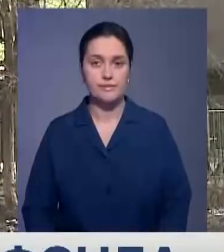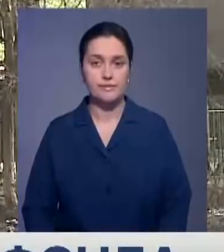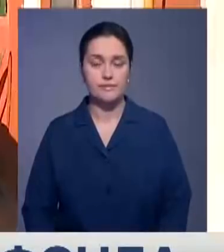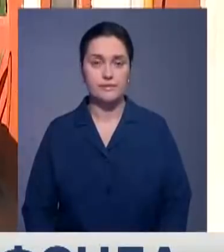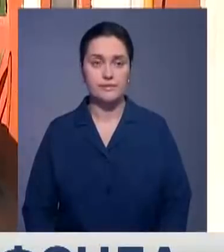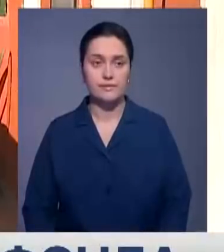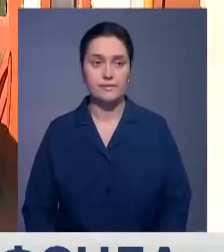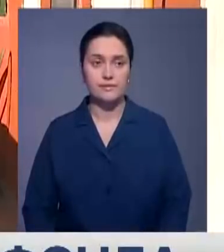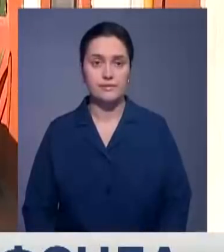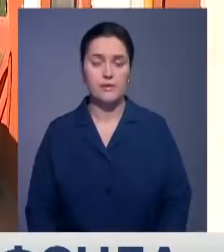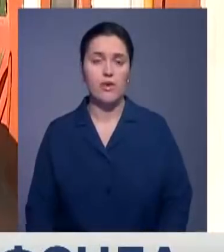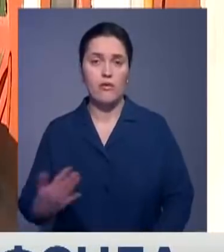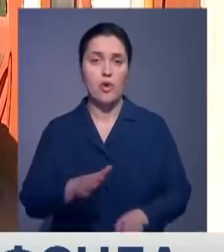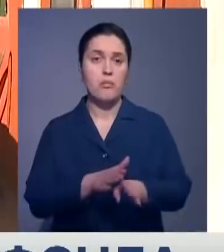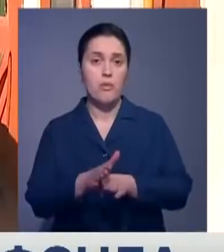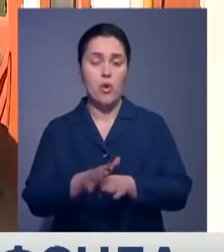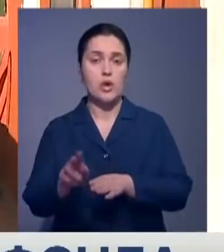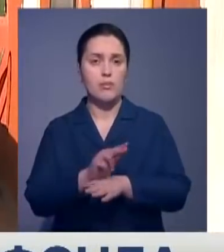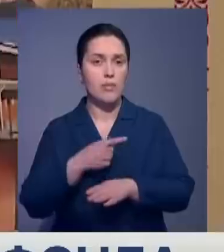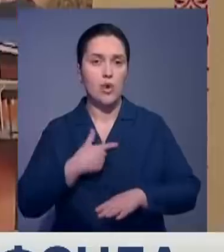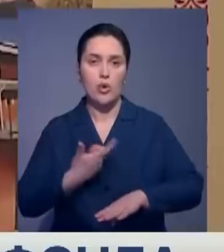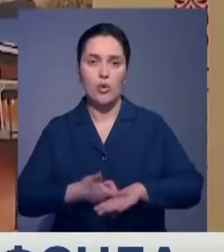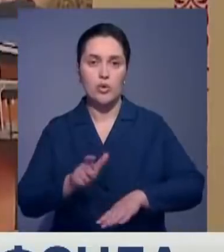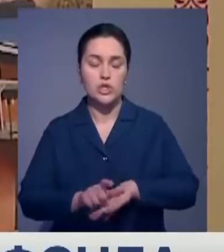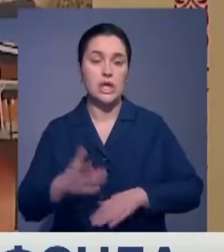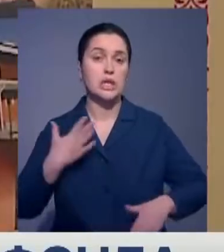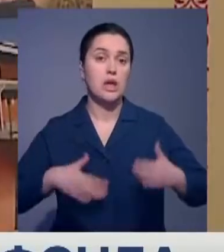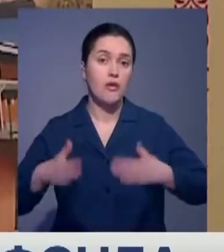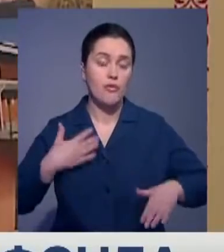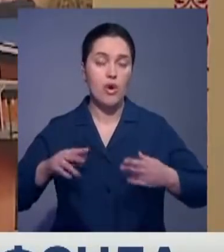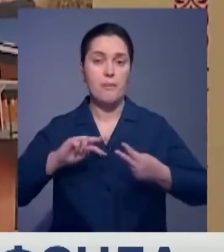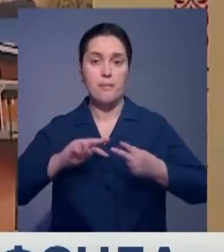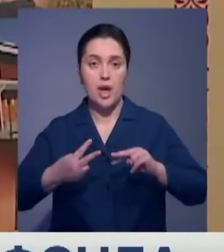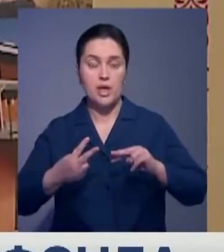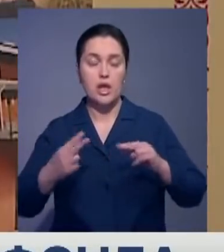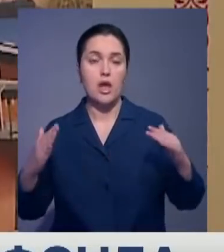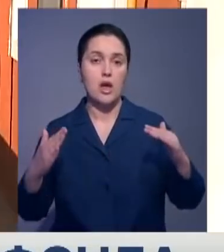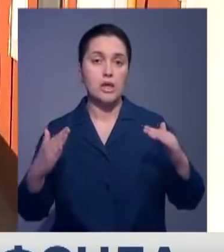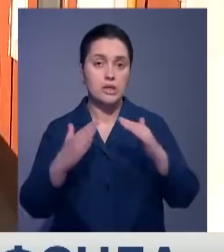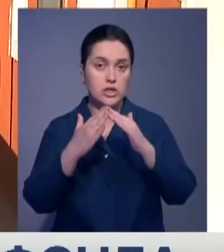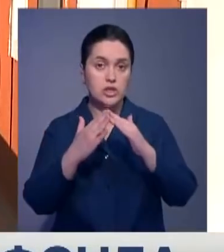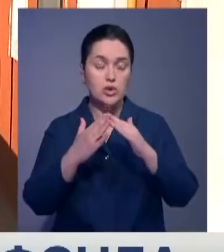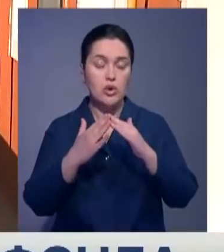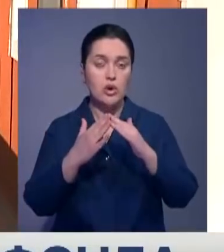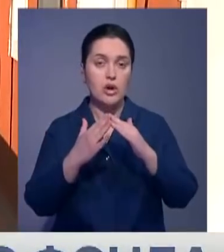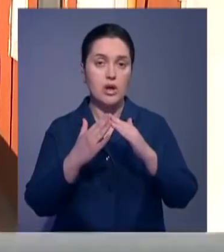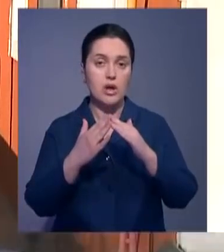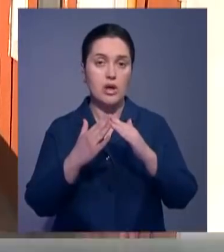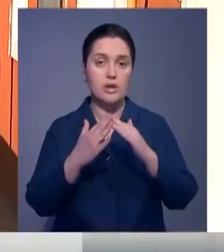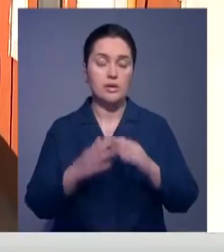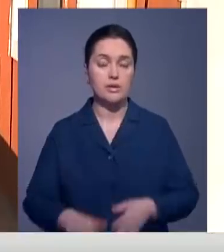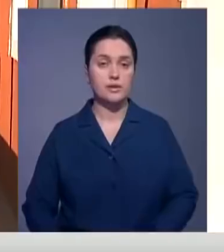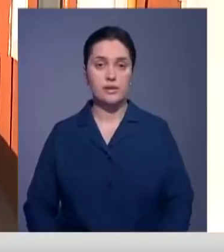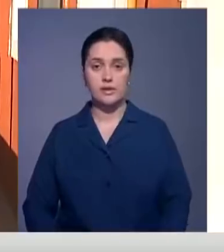Сделали нам капремонт. Мы очень довольны. Поменяли крышу. Крыша тоже, это значит, идет